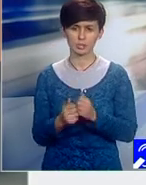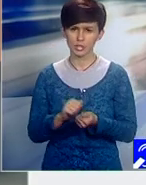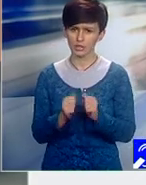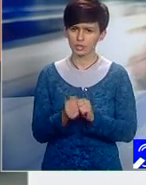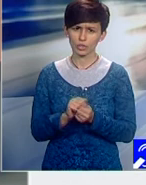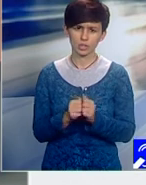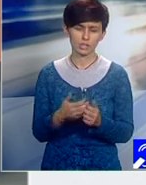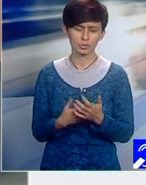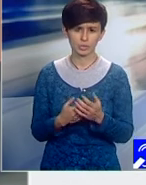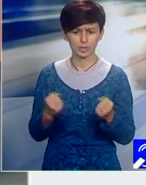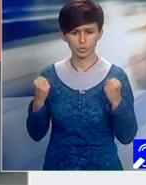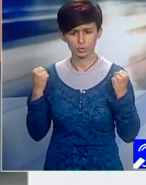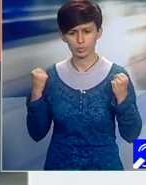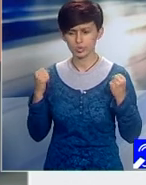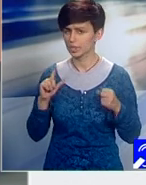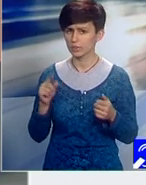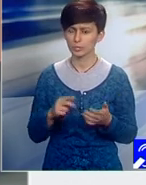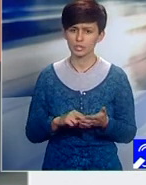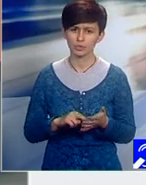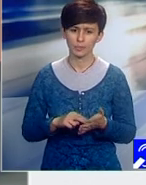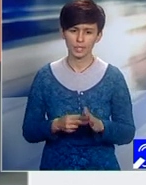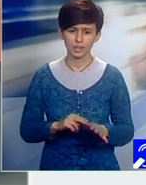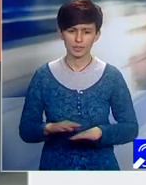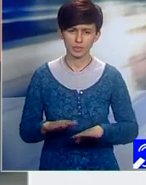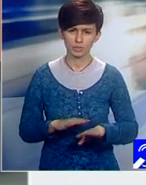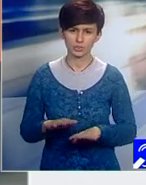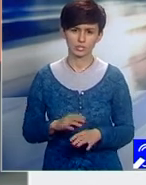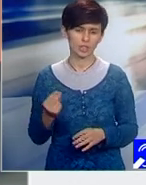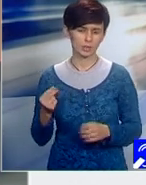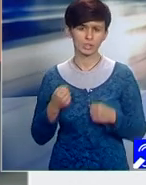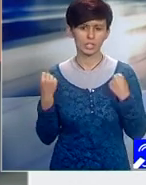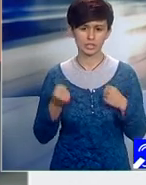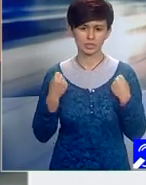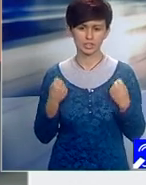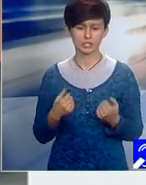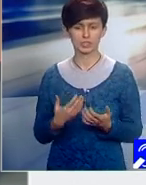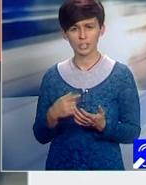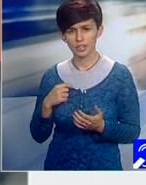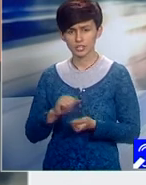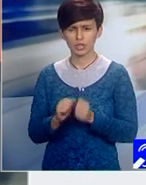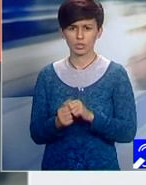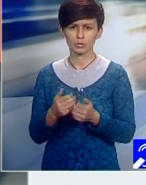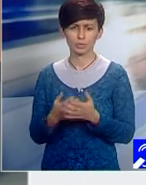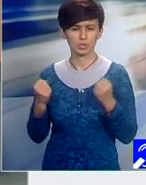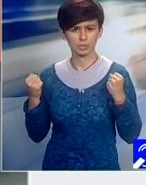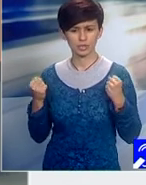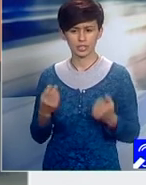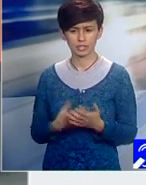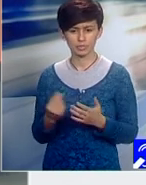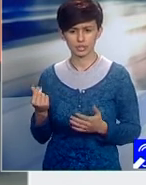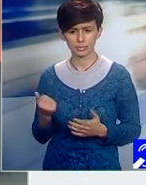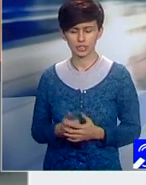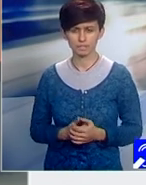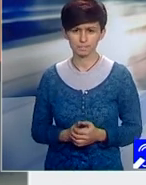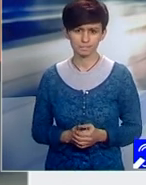Și nu pentru buna coordonarea activităților, pentru putere și pentru bani. Și e într-un câuva firex. Pentru că